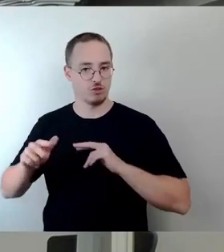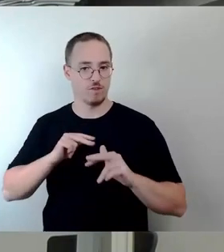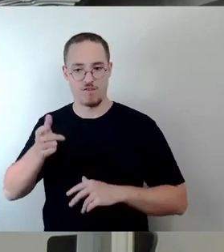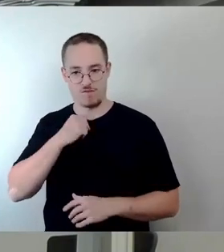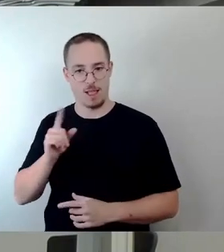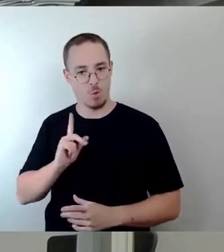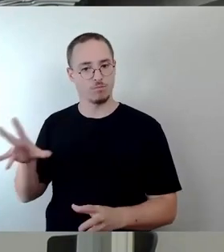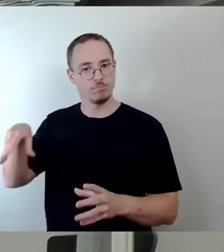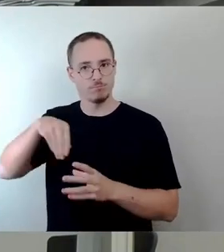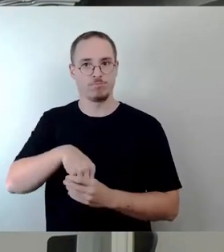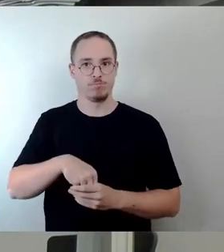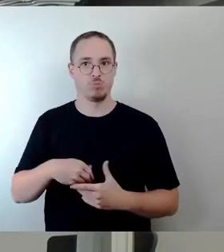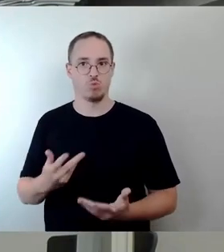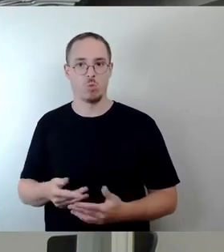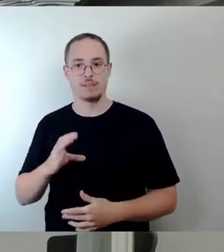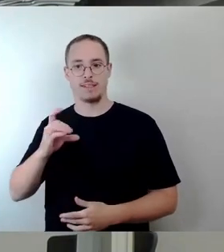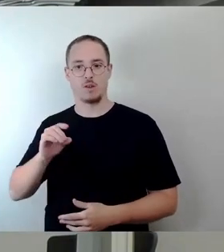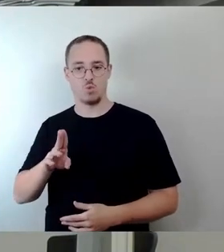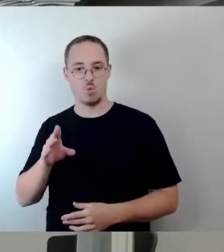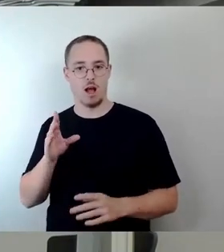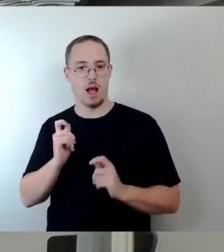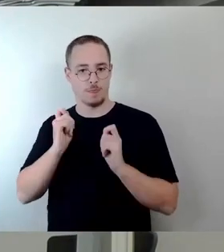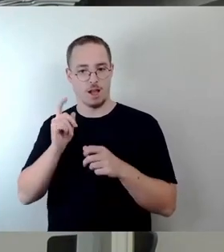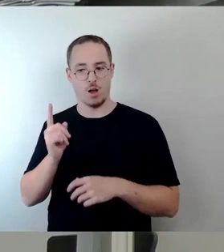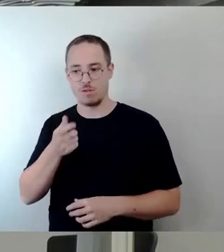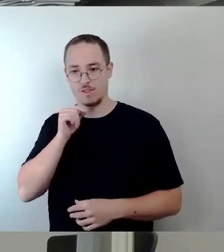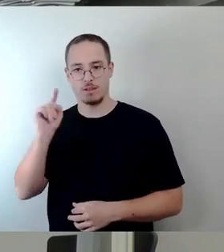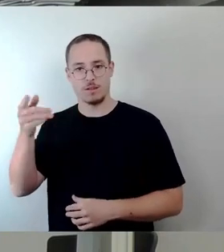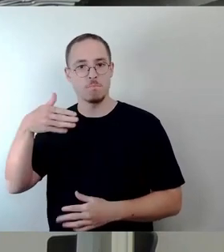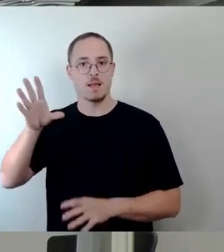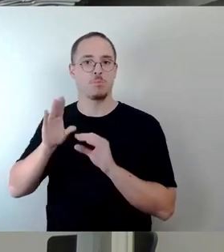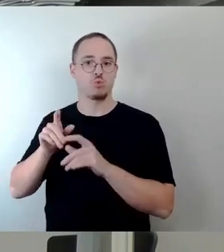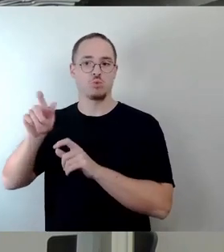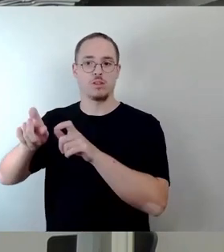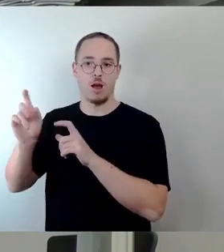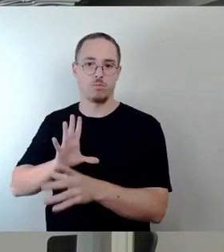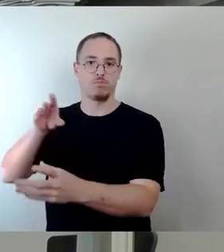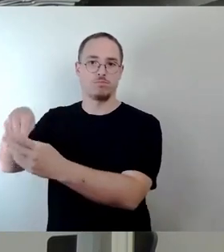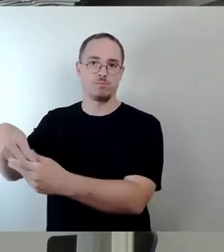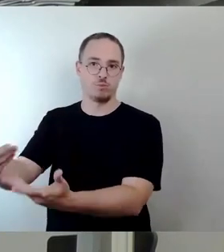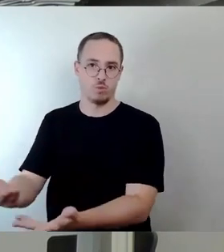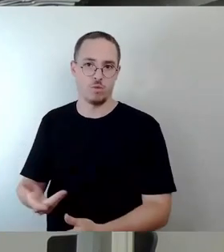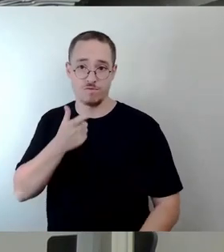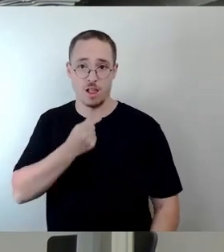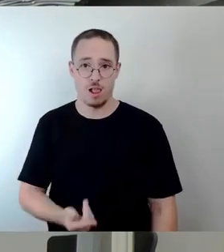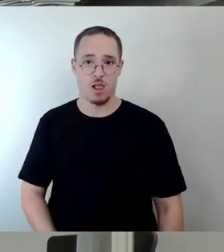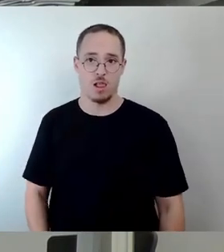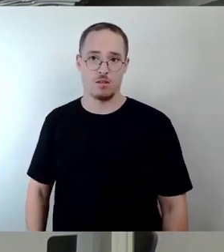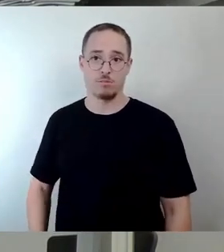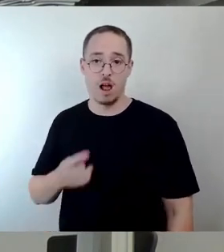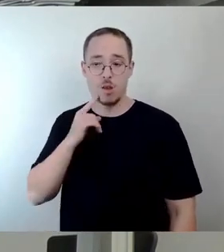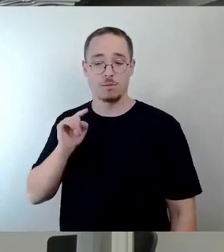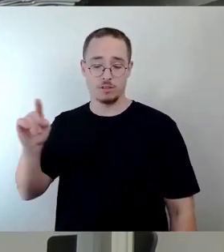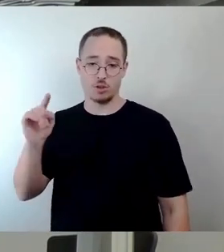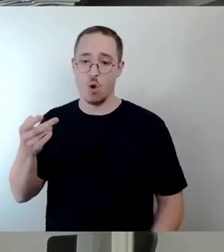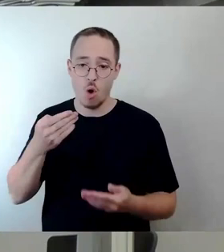Nutzer hinzuzubringen. Ich finde das richtig. Ich glaube, dass das dort wirklich ein ganz offenes, lebendiges Haus werden kann für Konzerte,